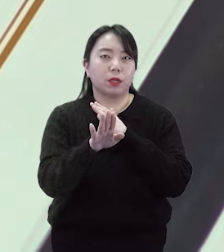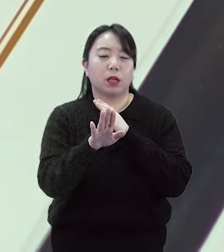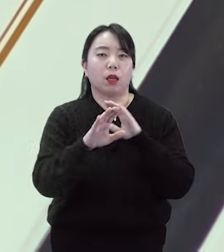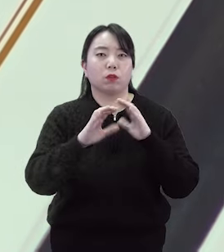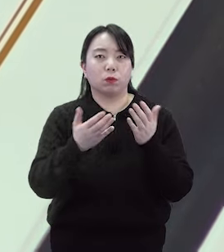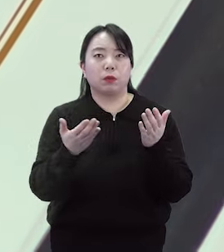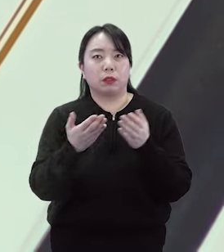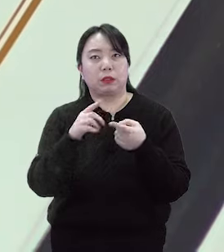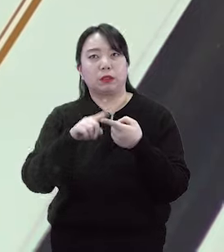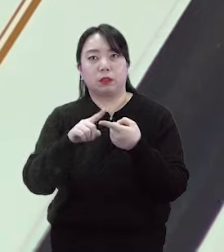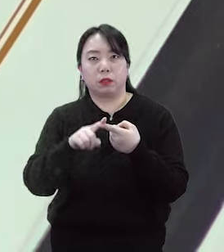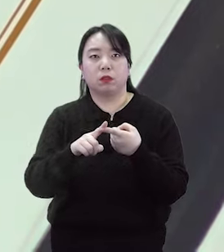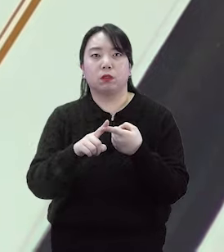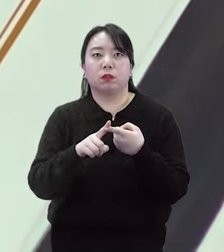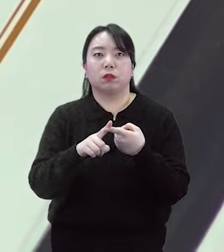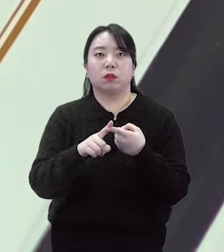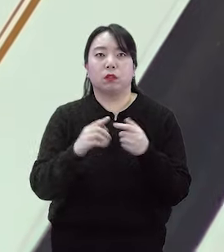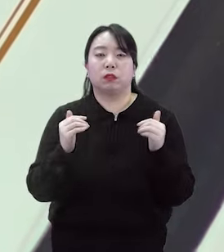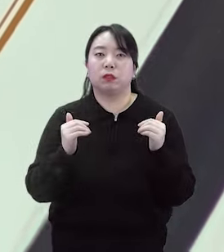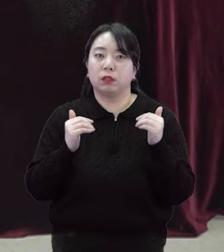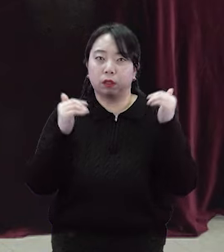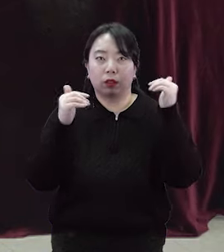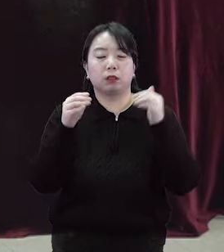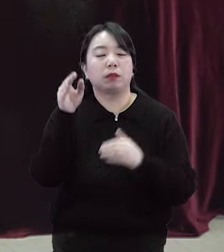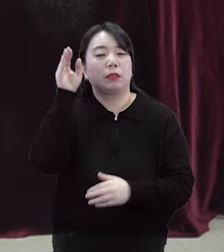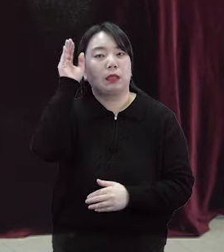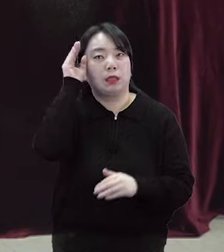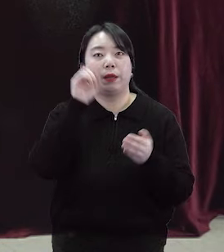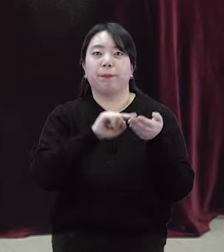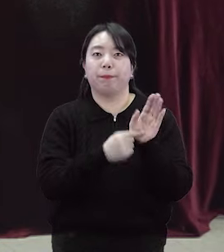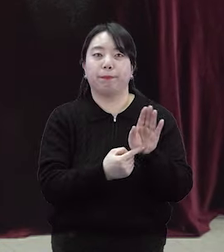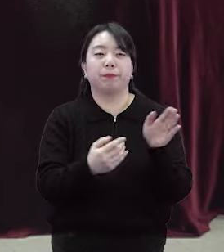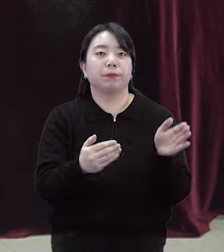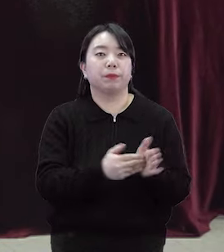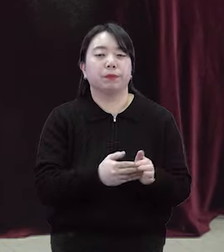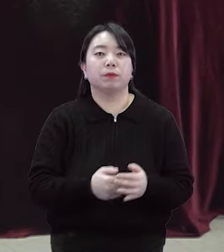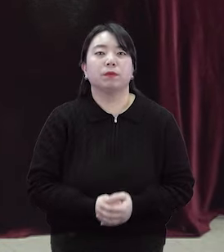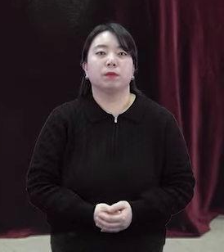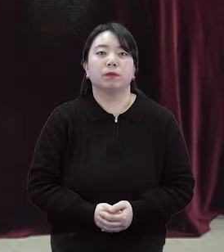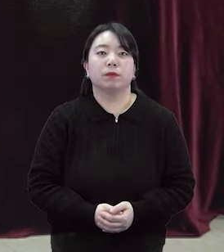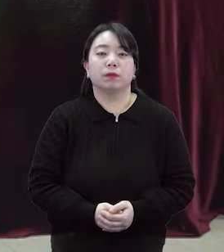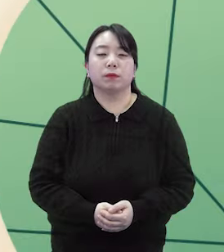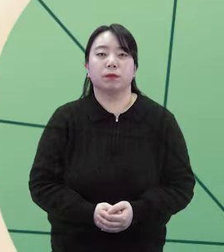비즈니스 플랫폼 분야의 주역으로 성장해 나가길 기대한다고 밝혔습니다